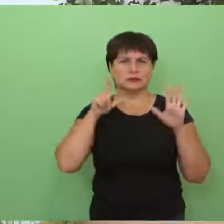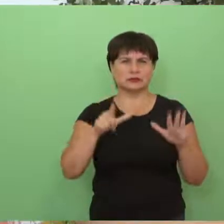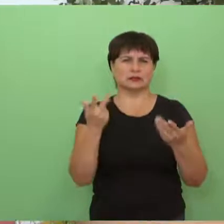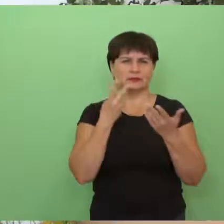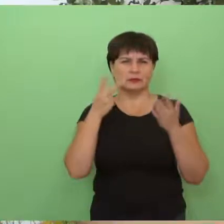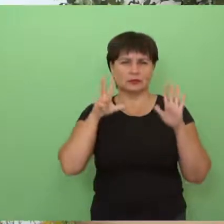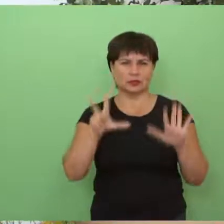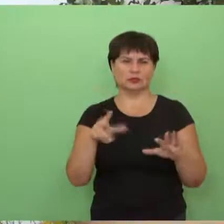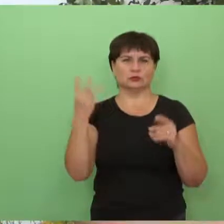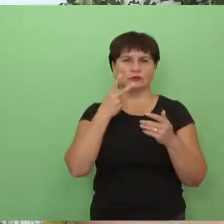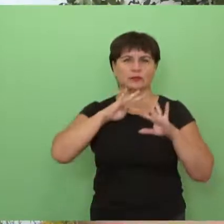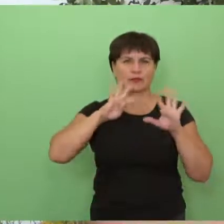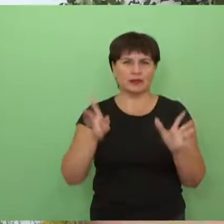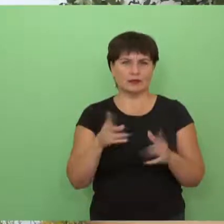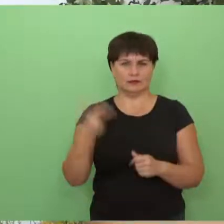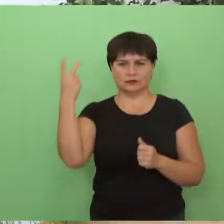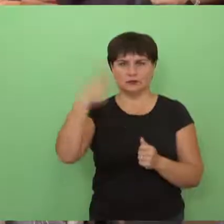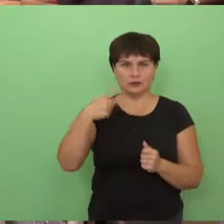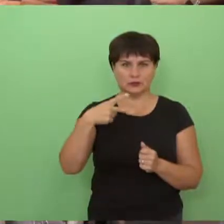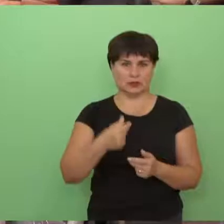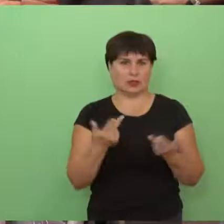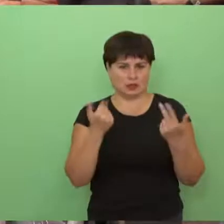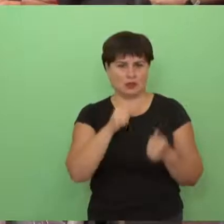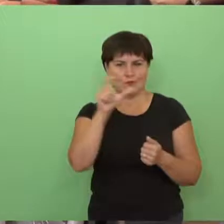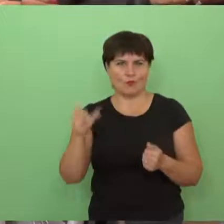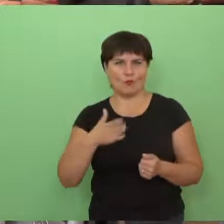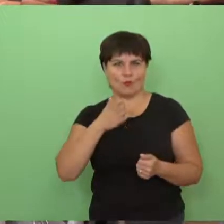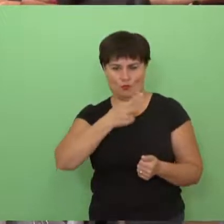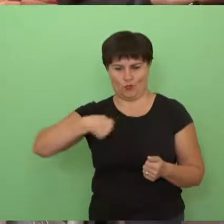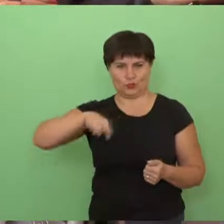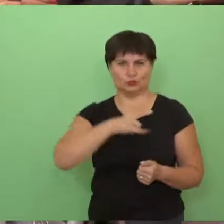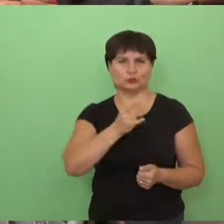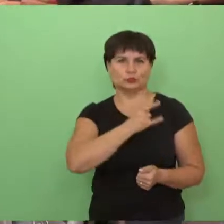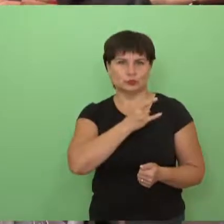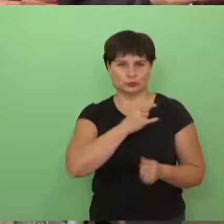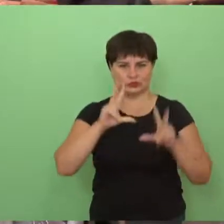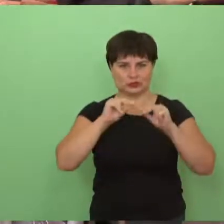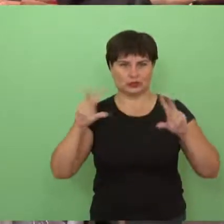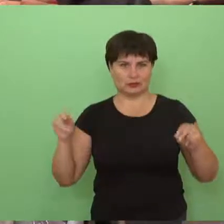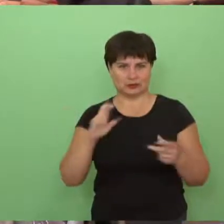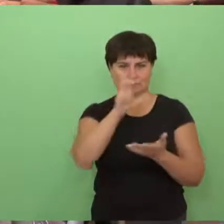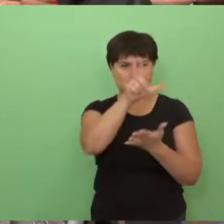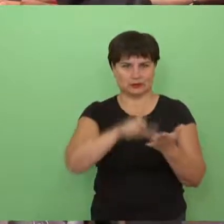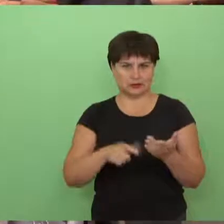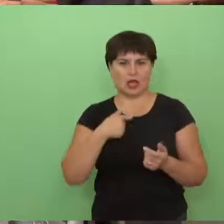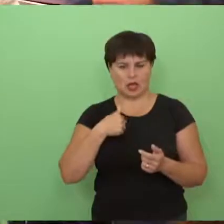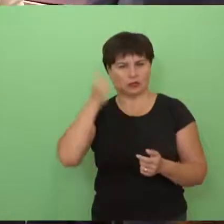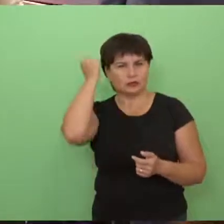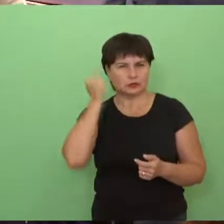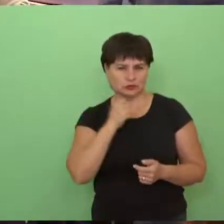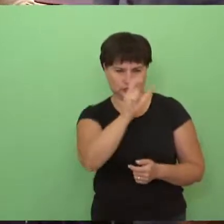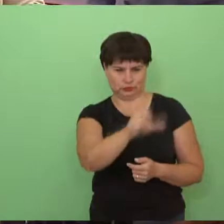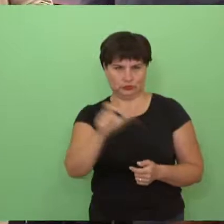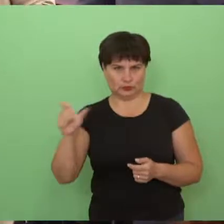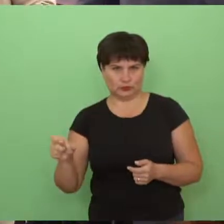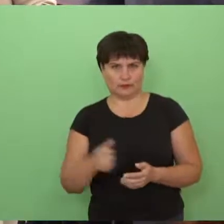yra mūsų turtas, yra mūsų sėkmės receptas ir aš esu jiem dėkingas. 30 metų prabėgo, kada mes pradėjom